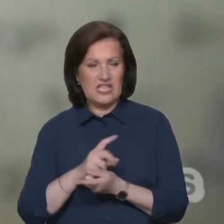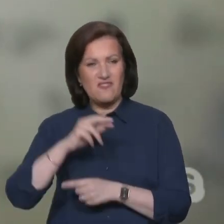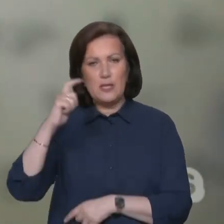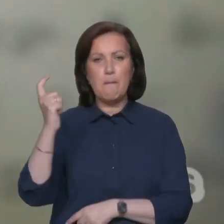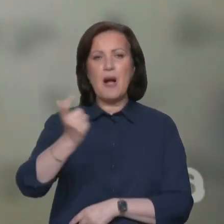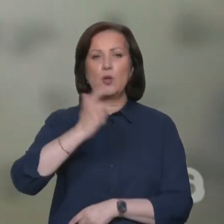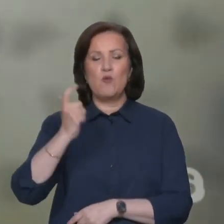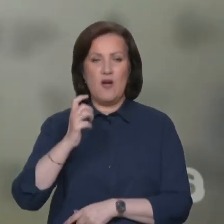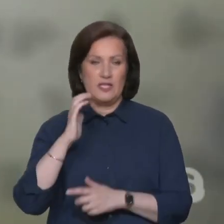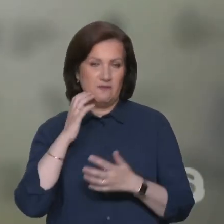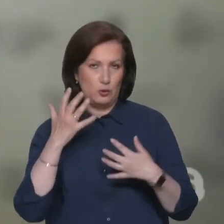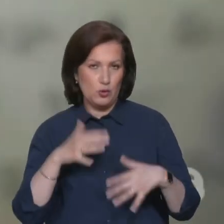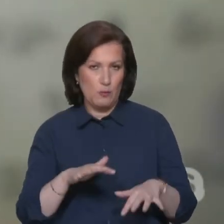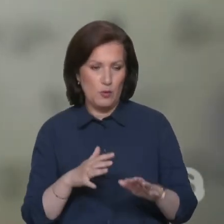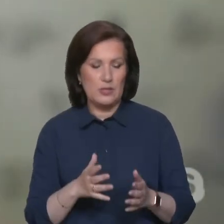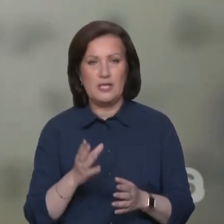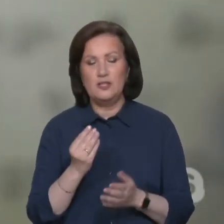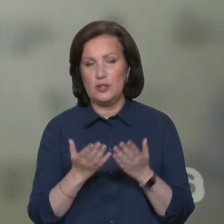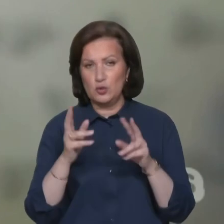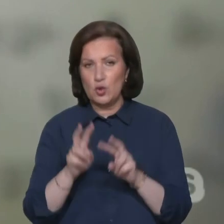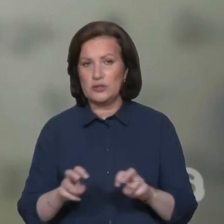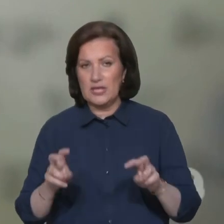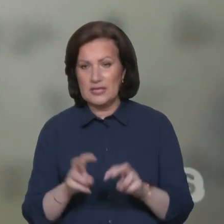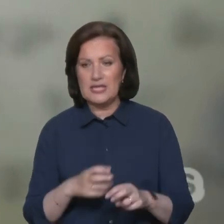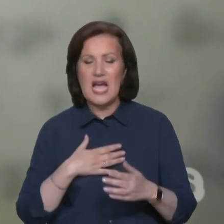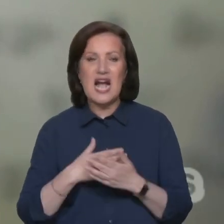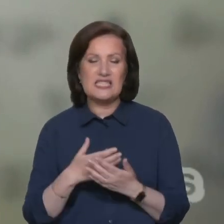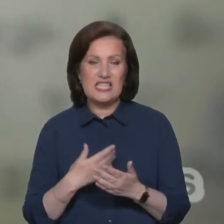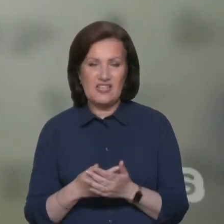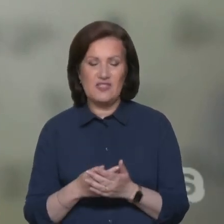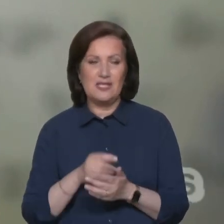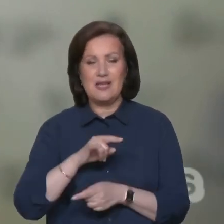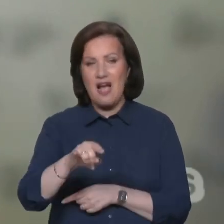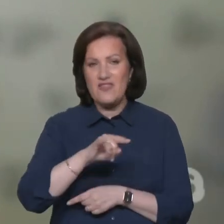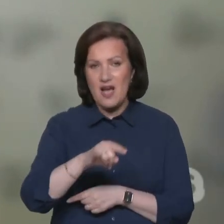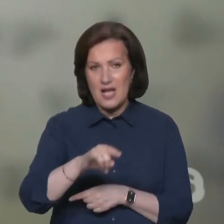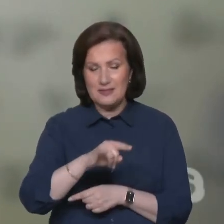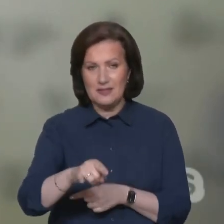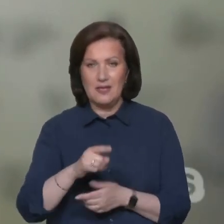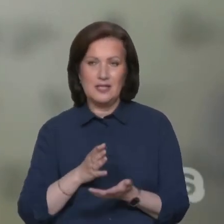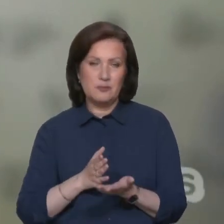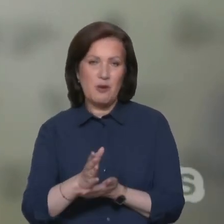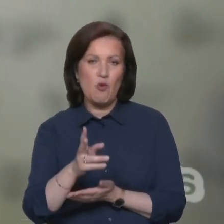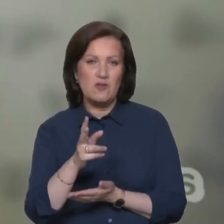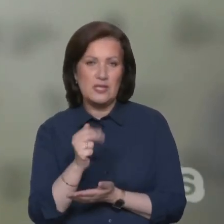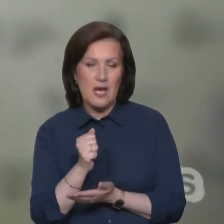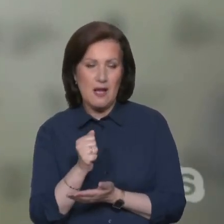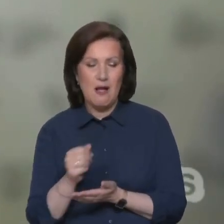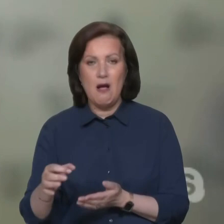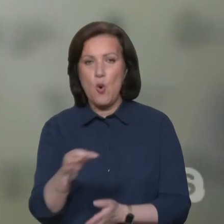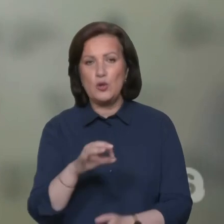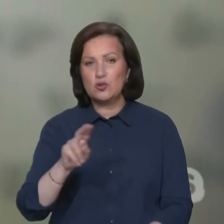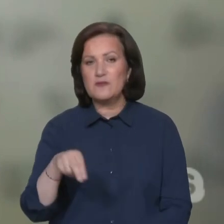Чорному морі, зокрема, якщо розглядати активність тактичної авіації, спрямовану, наприклад, на вбік острова